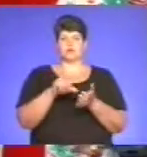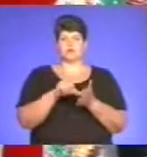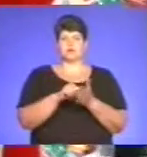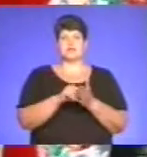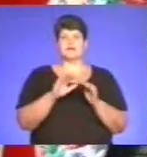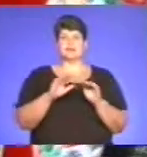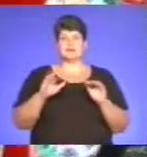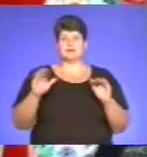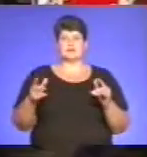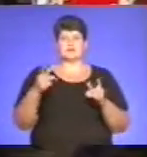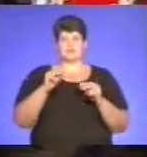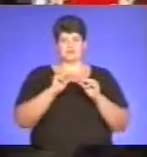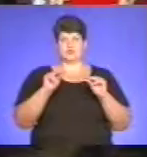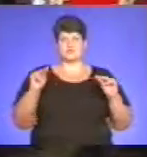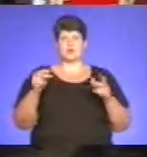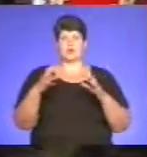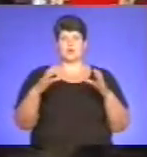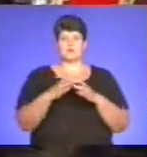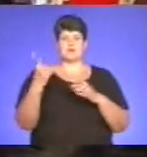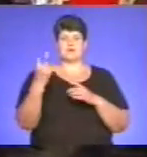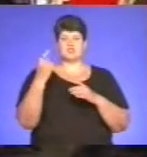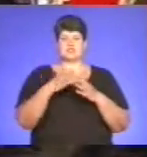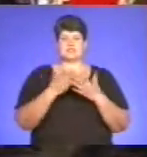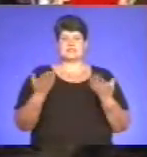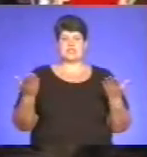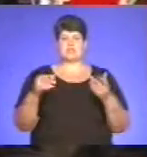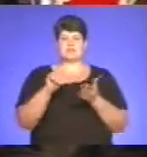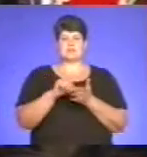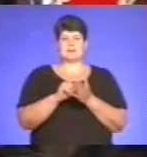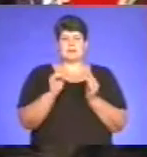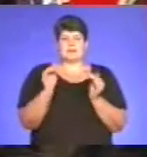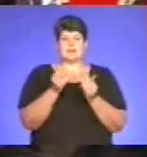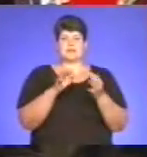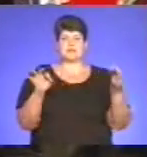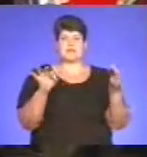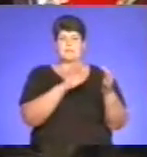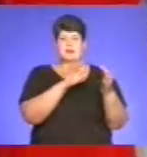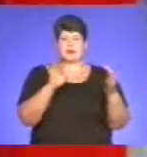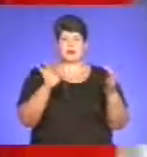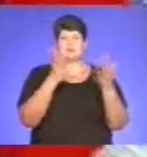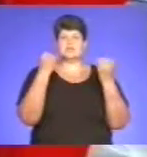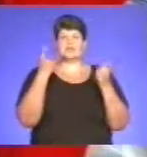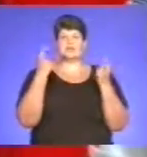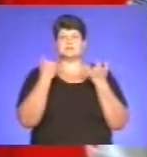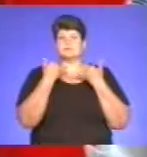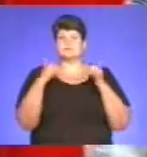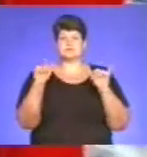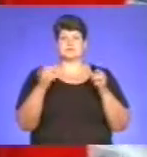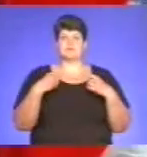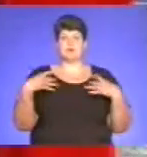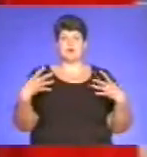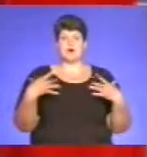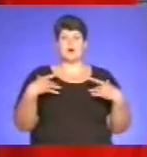і вчительські колективи. Вперше на великій сцені виступили наймолодші скрипалі. Ще одна родзинка свята – оркестр